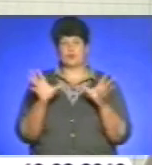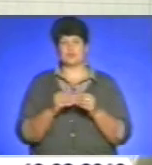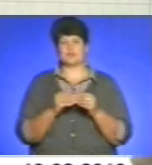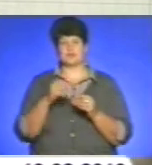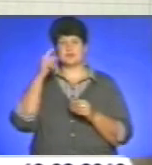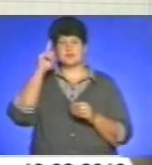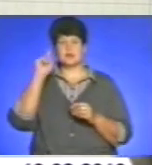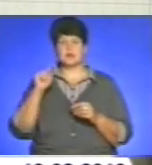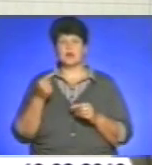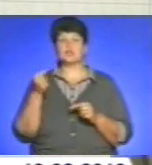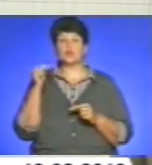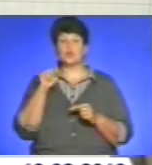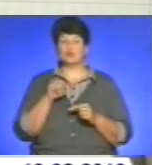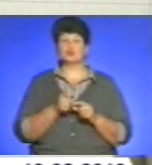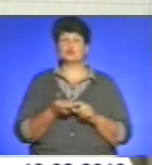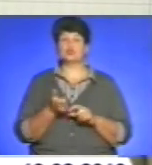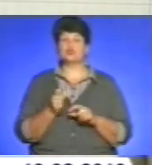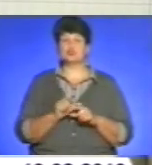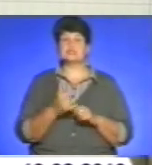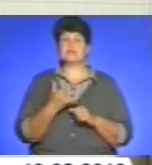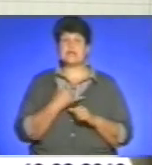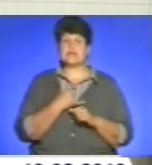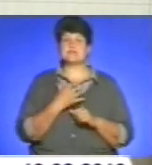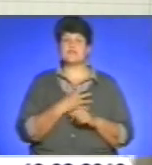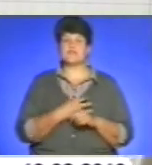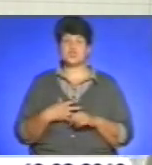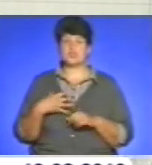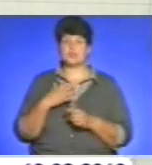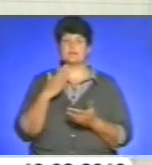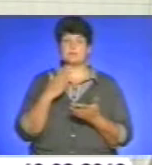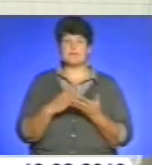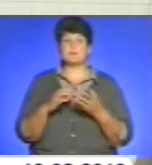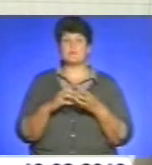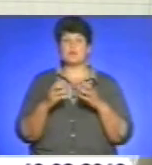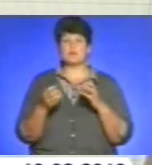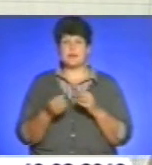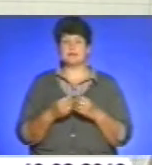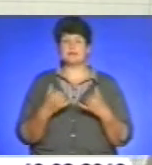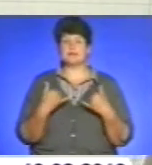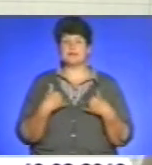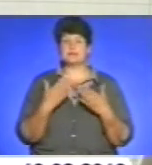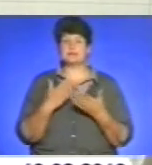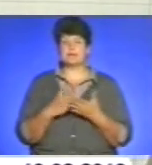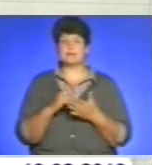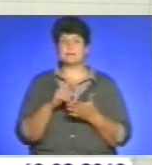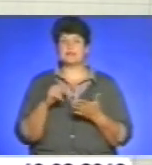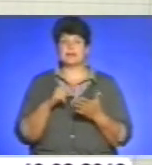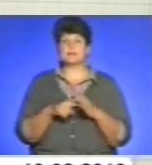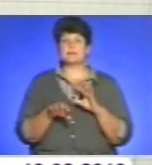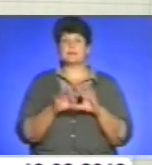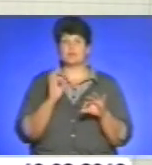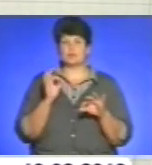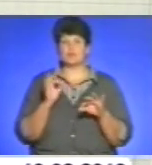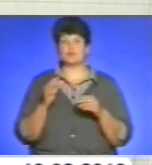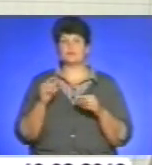І тому дуже для нас важливим є і проблемним для нас, в тому числі, є питання підбору кадрів,